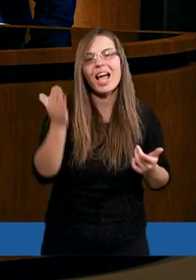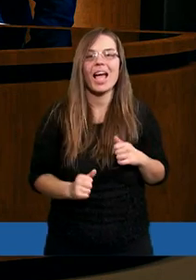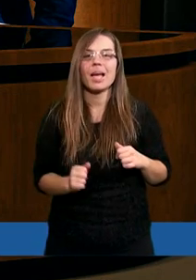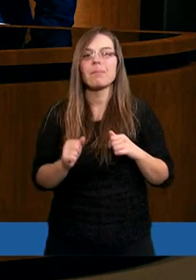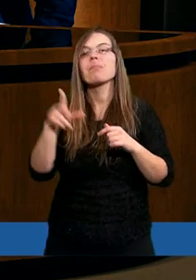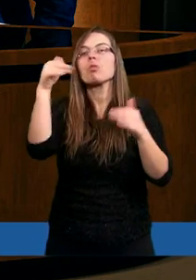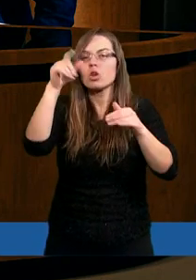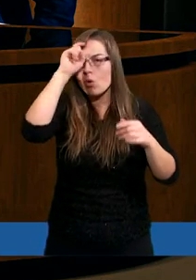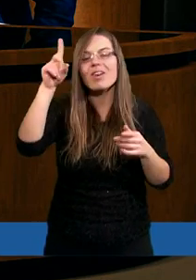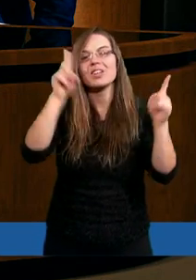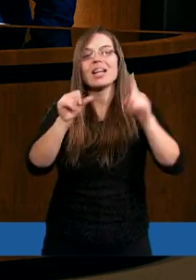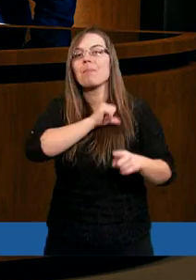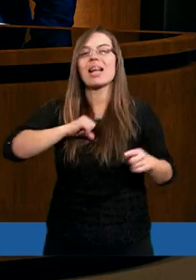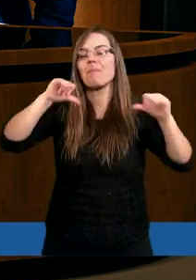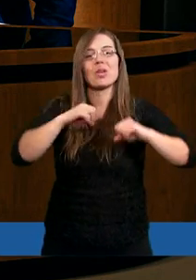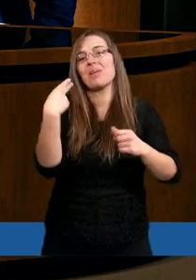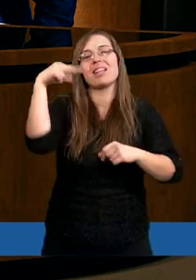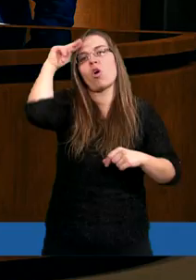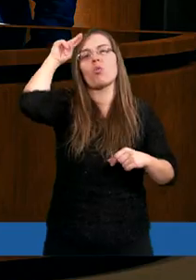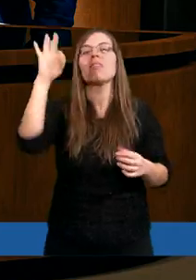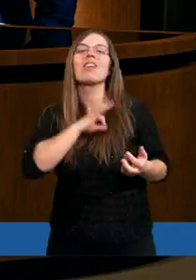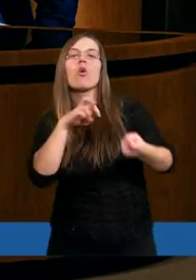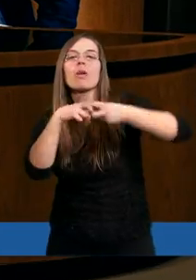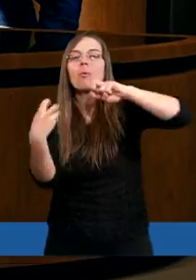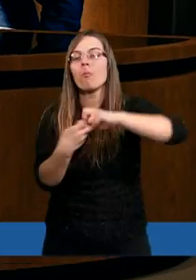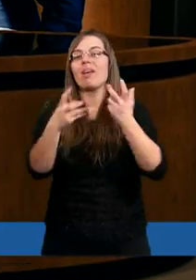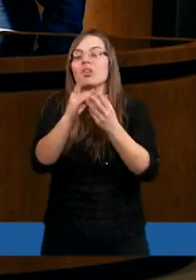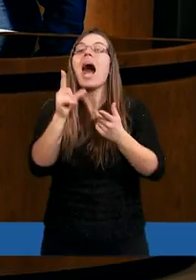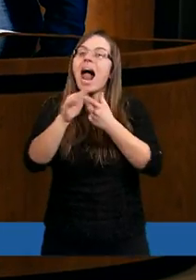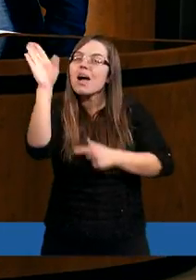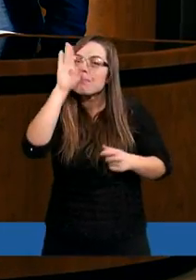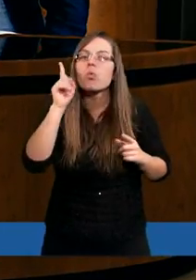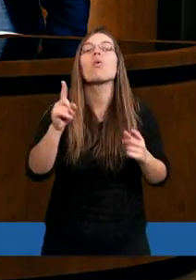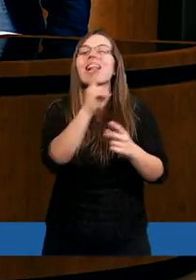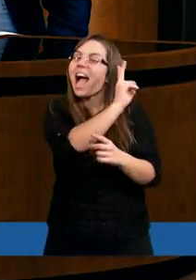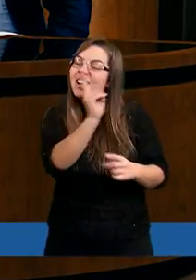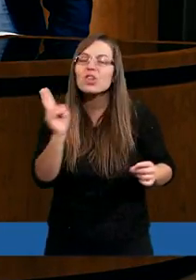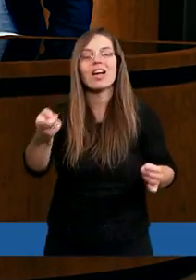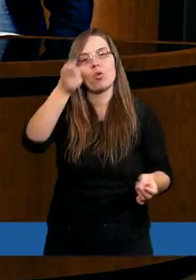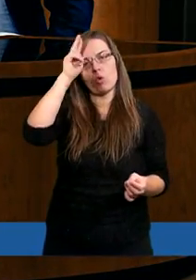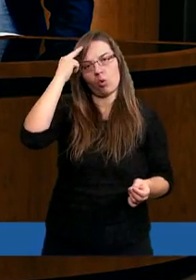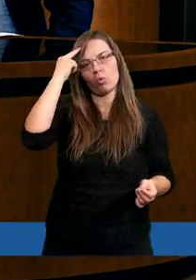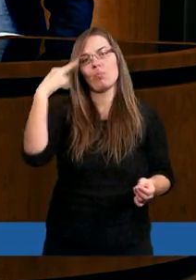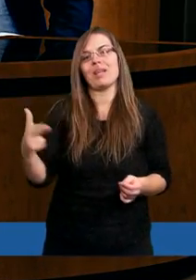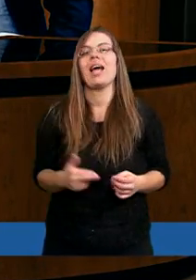Człowiek nawet sam siebie może nie rozumieć w cierpieniu, ale Bóg jego rozumie.